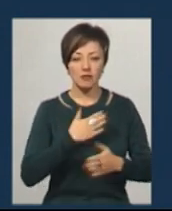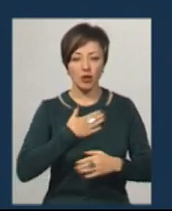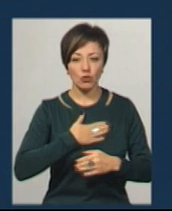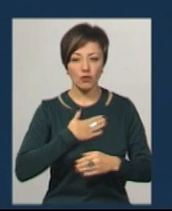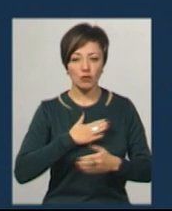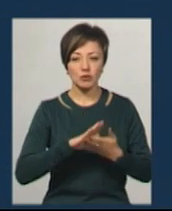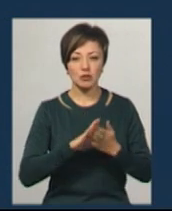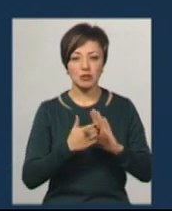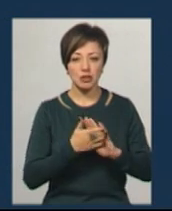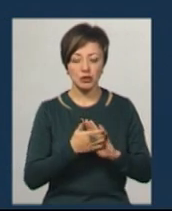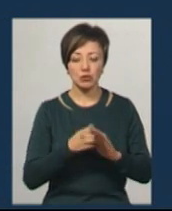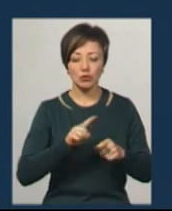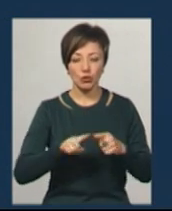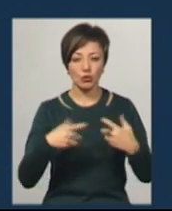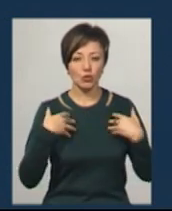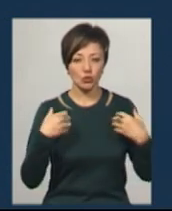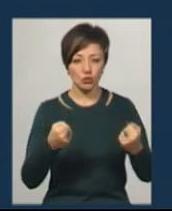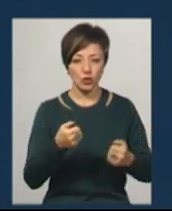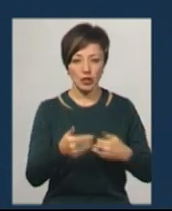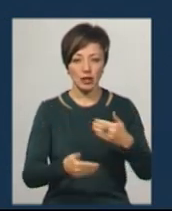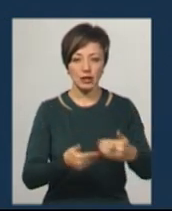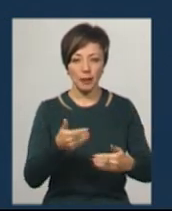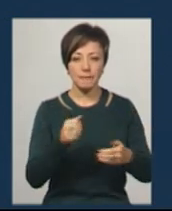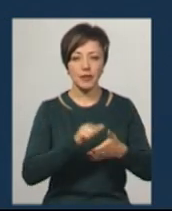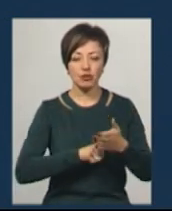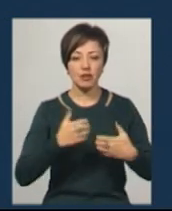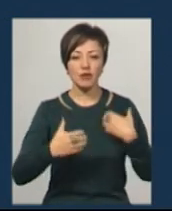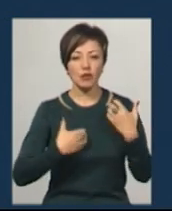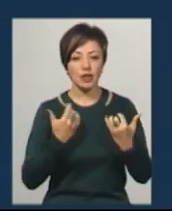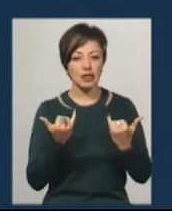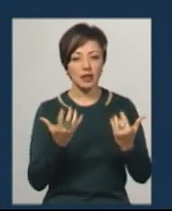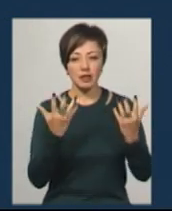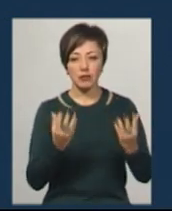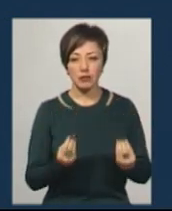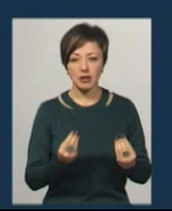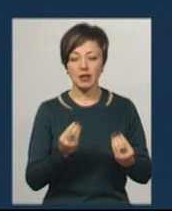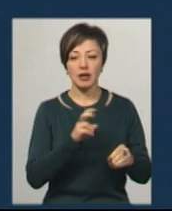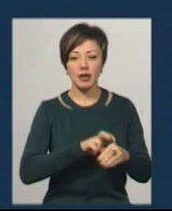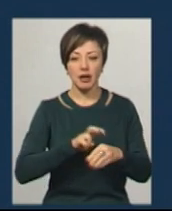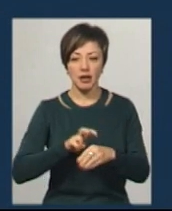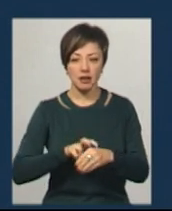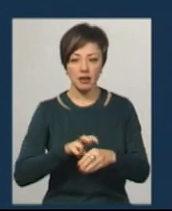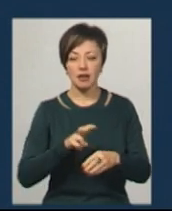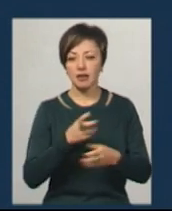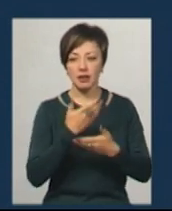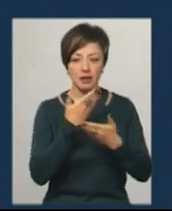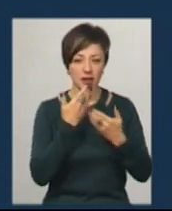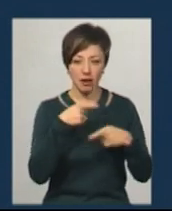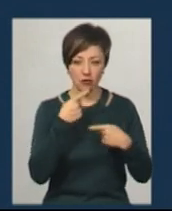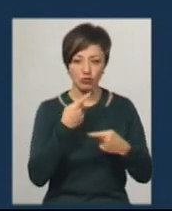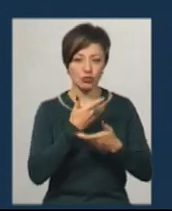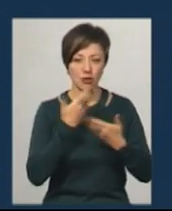стан до одужання їх ніде. Тому причин хвилюватися на даний момент лікарі-інфекціоністи